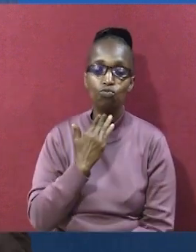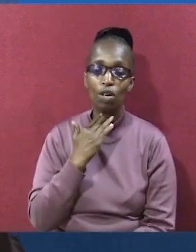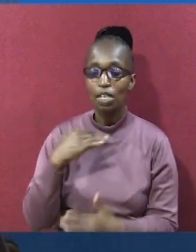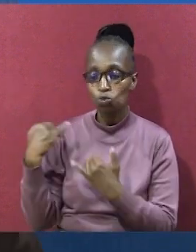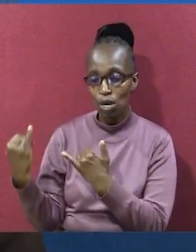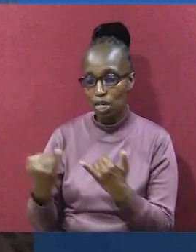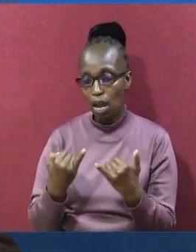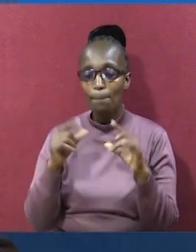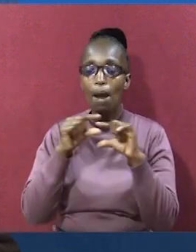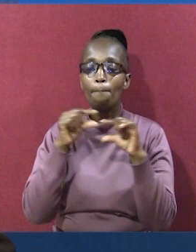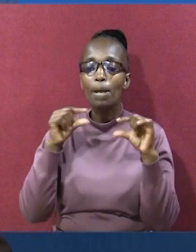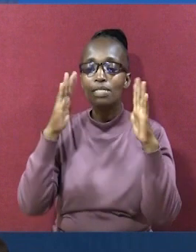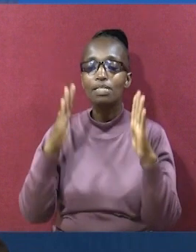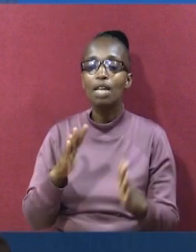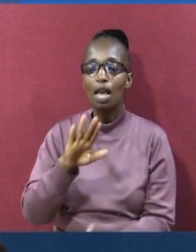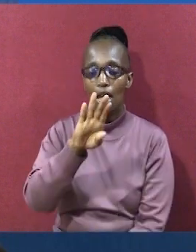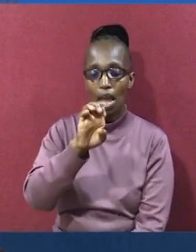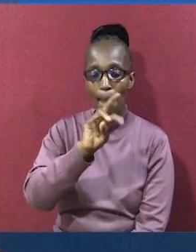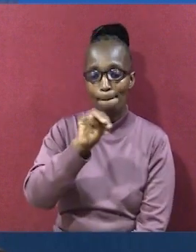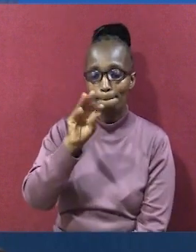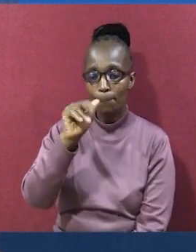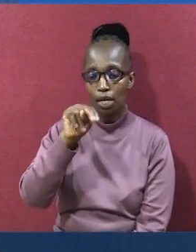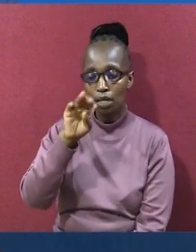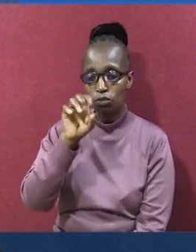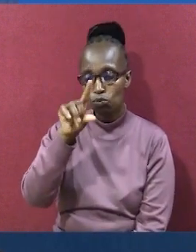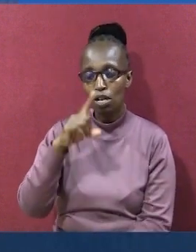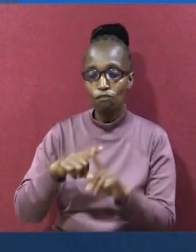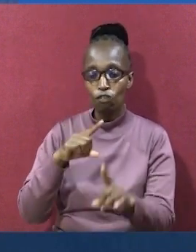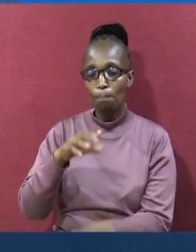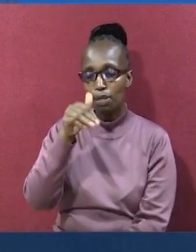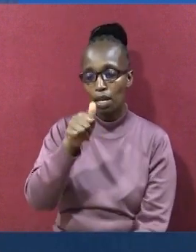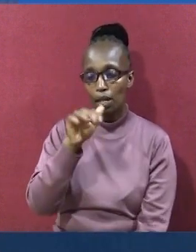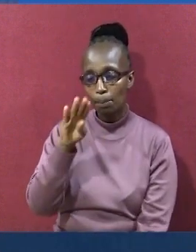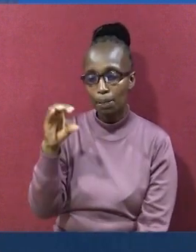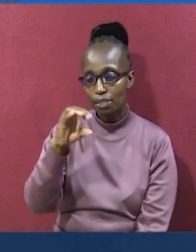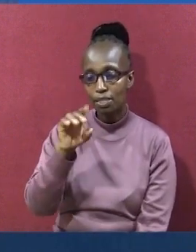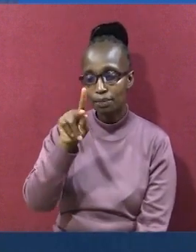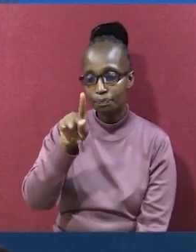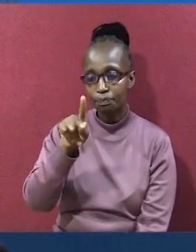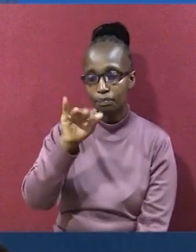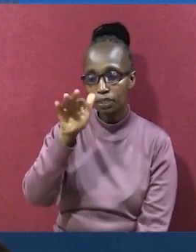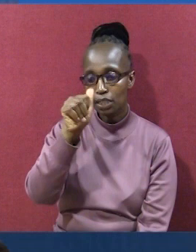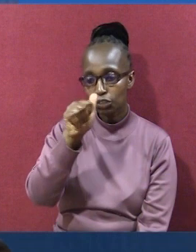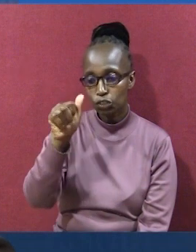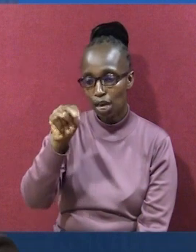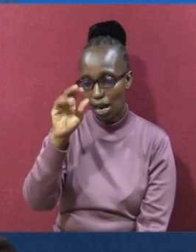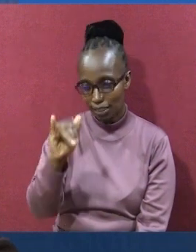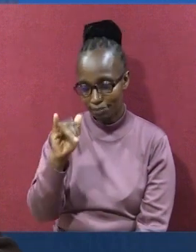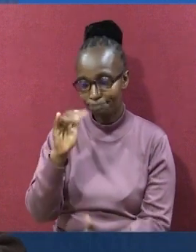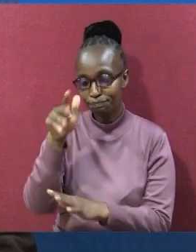Nina mkabibisha mtumishu wa mwenyezi mungu. Pastor Emanu endamboki. Kutoka kanisa la ABC chaani. Ili